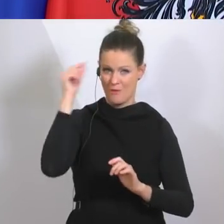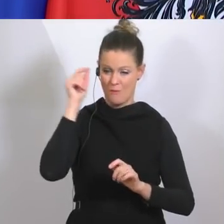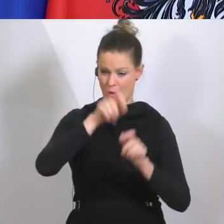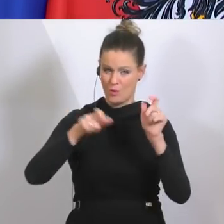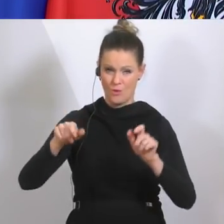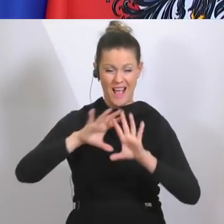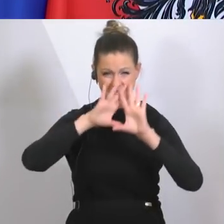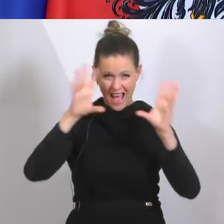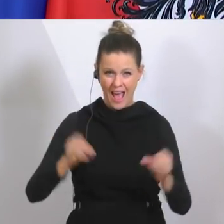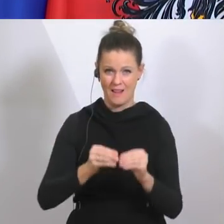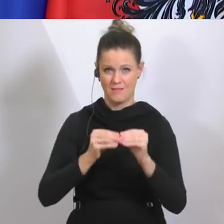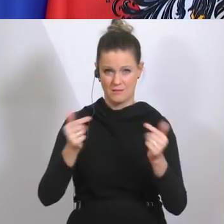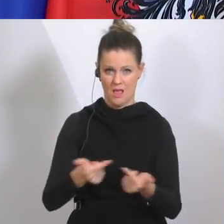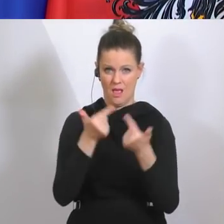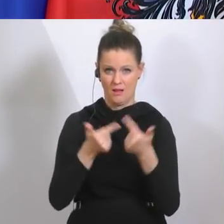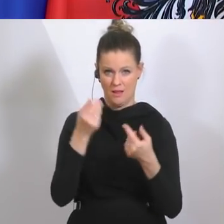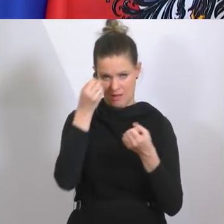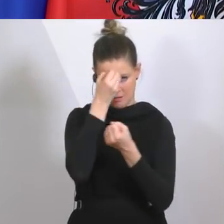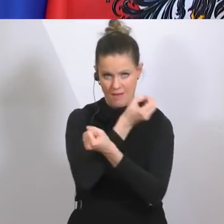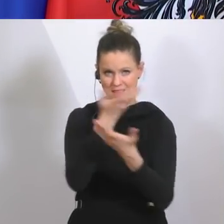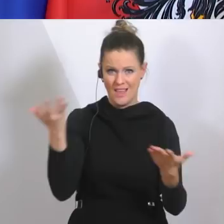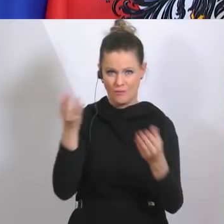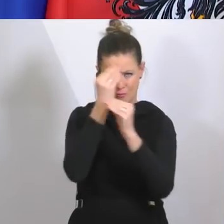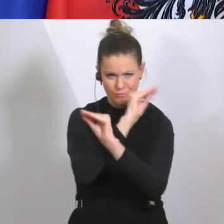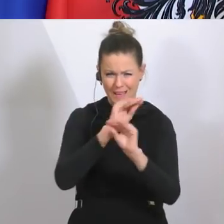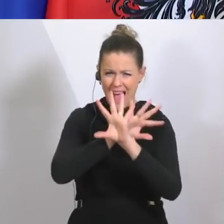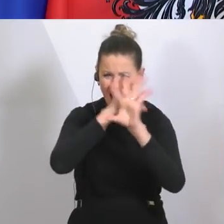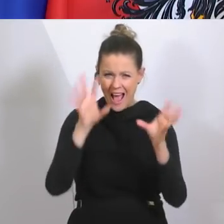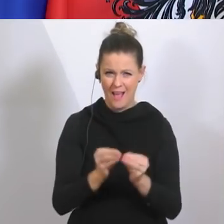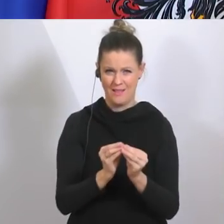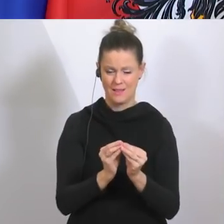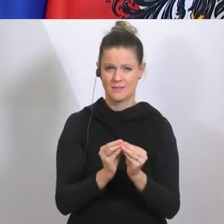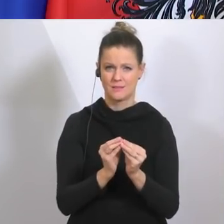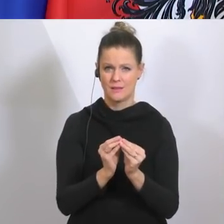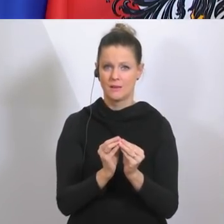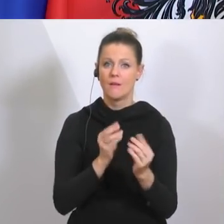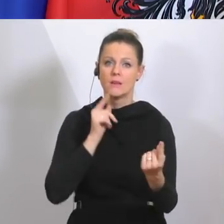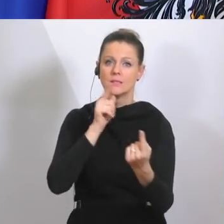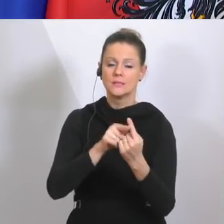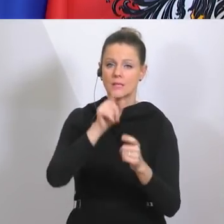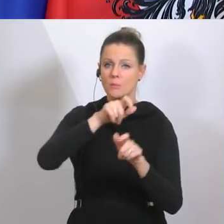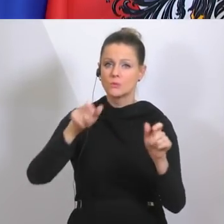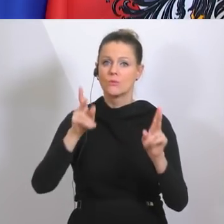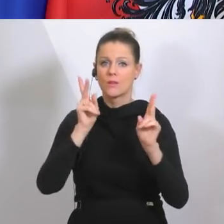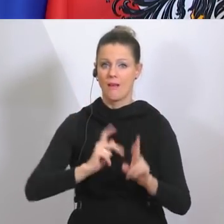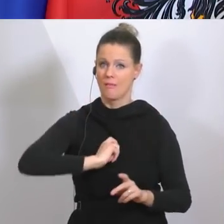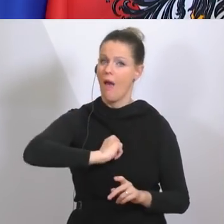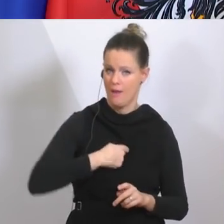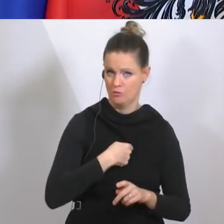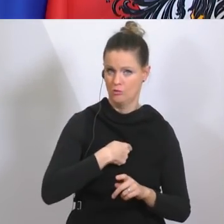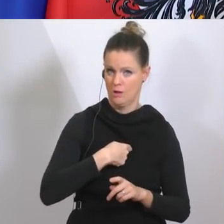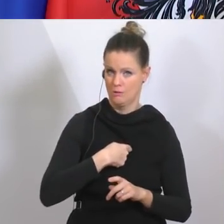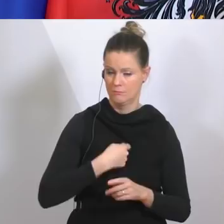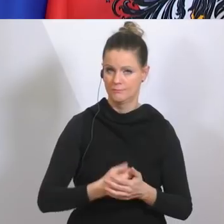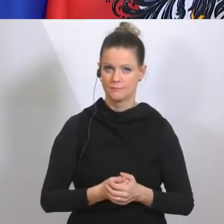Informationen, die wir haben und wollen auch, dass die Menschen eine Planbarkeit haben, eine Sicherheit haben. Und insofern wir das